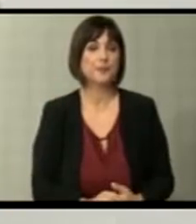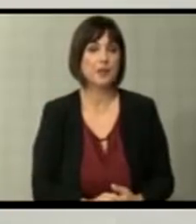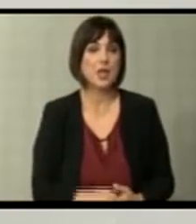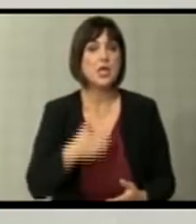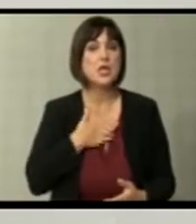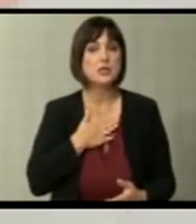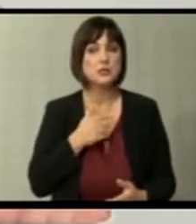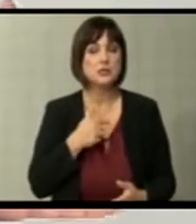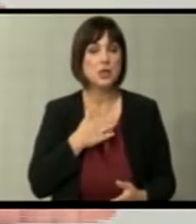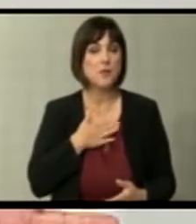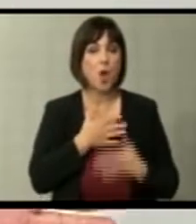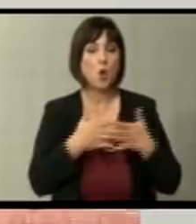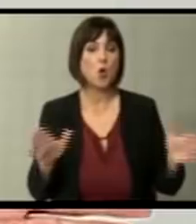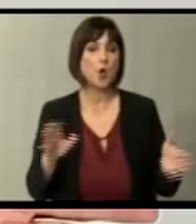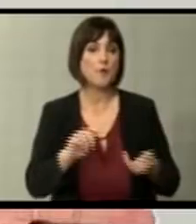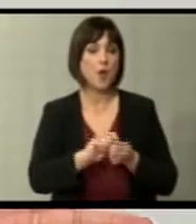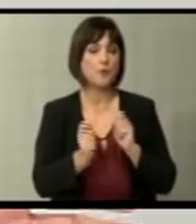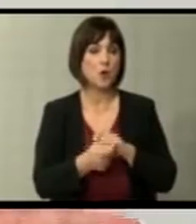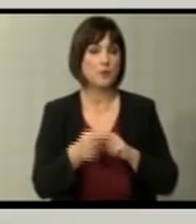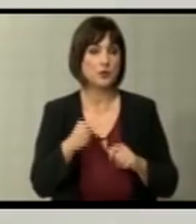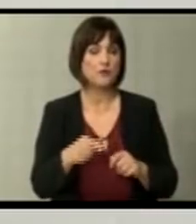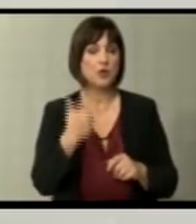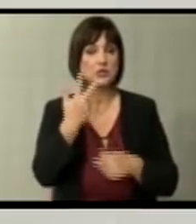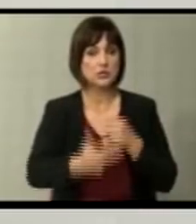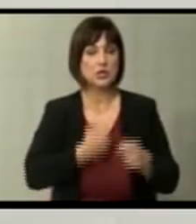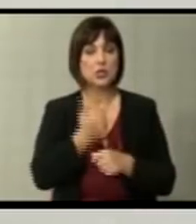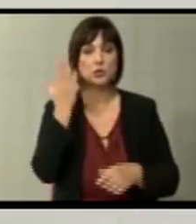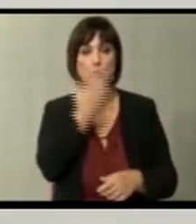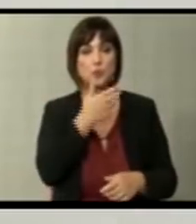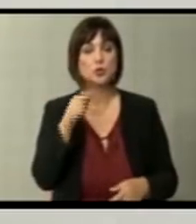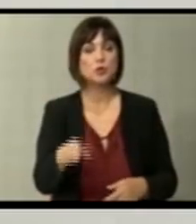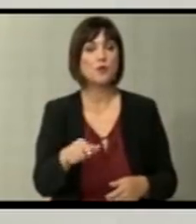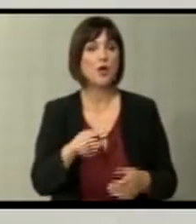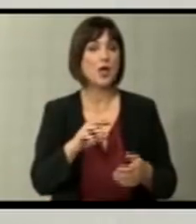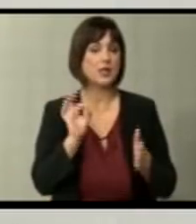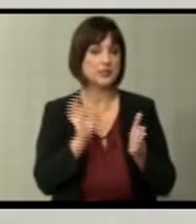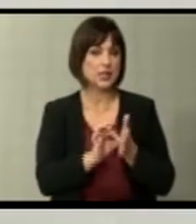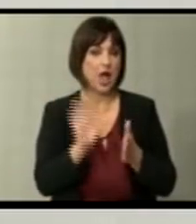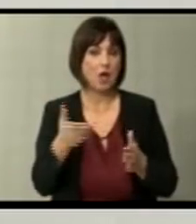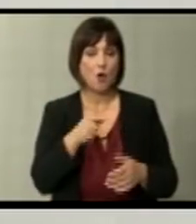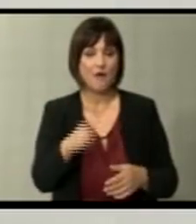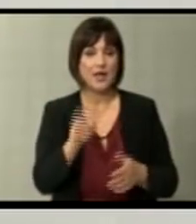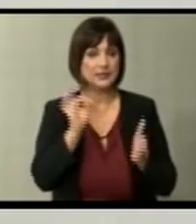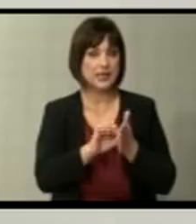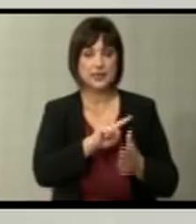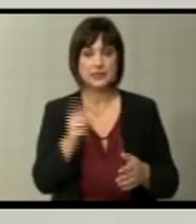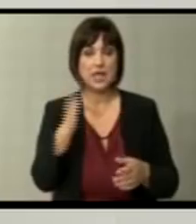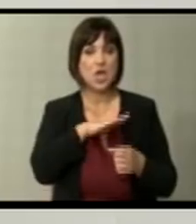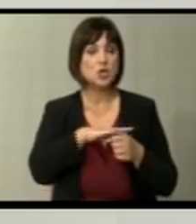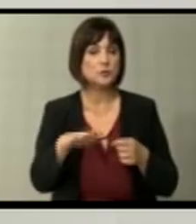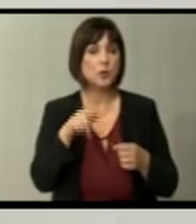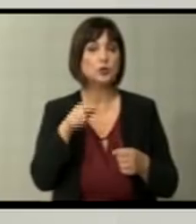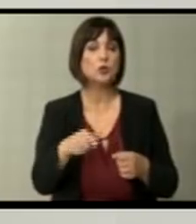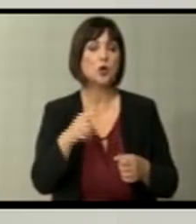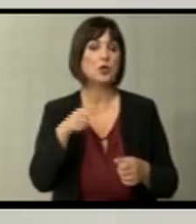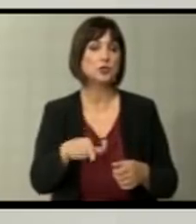ние имаме огромни промени овие три години заради постигнување на оваа стратежка цел. Ако таа стратежка цел не се исполни, мислам